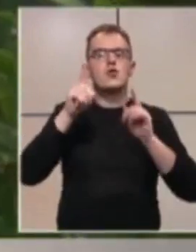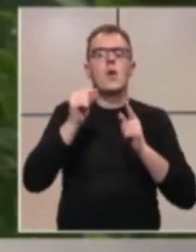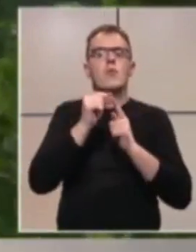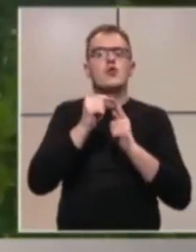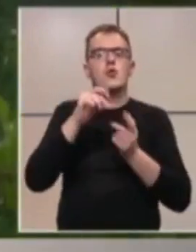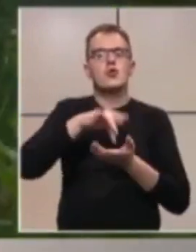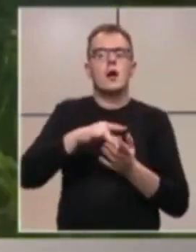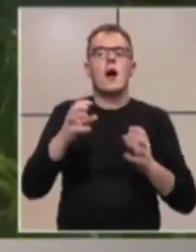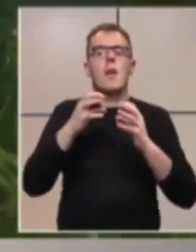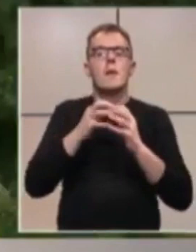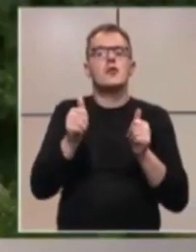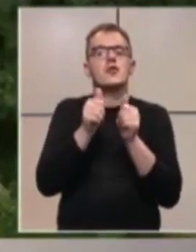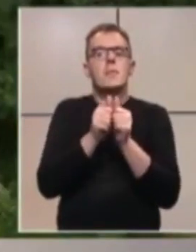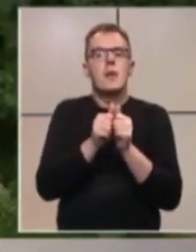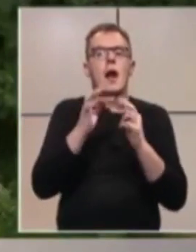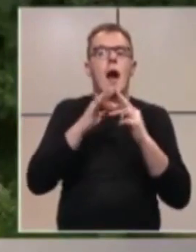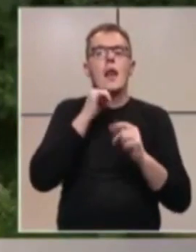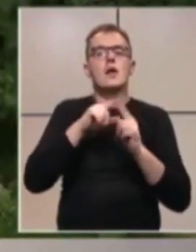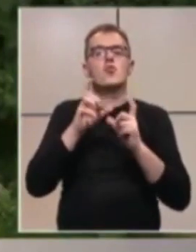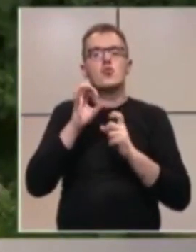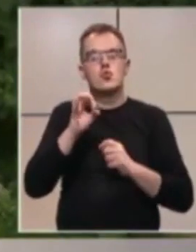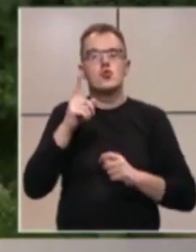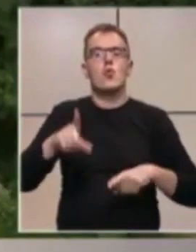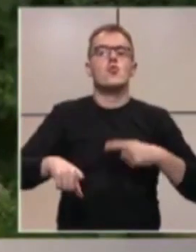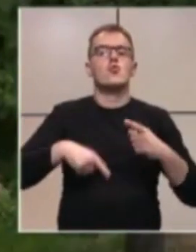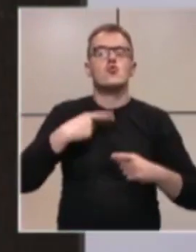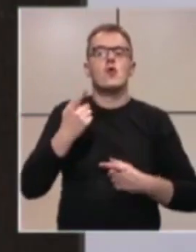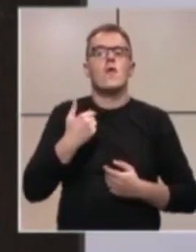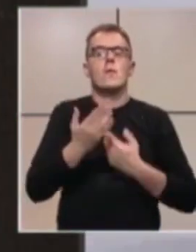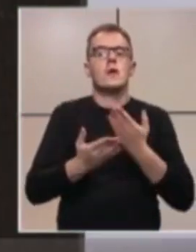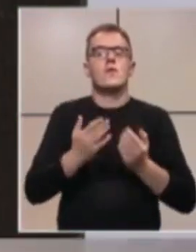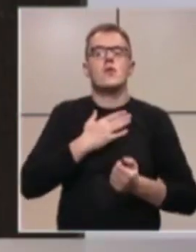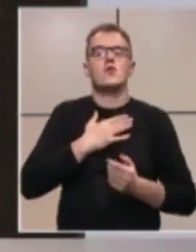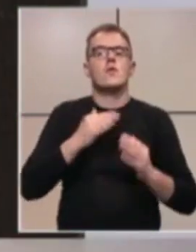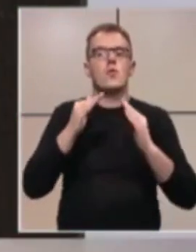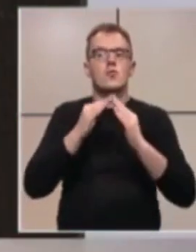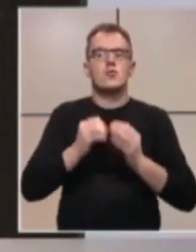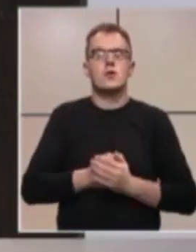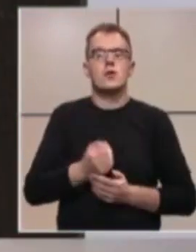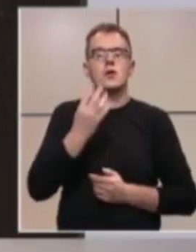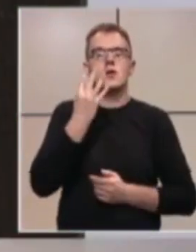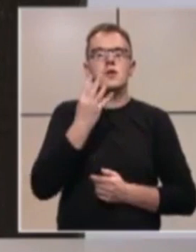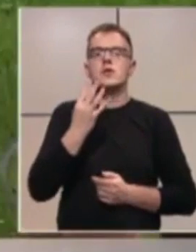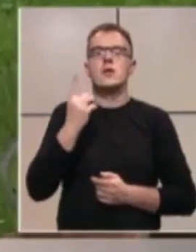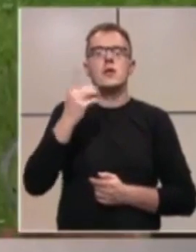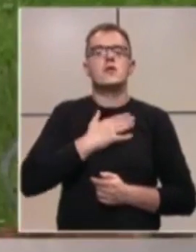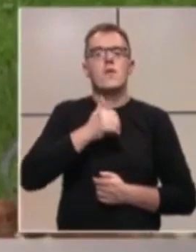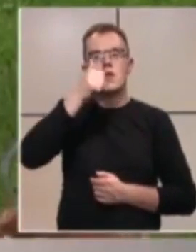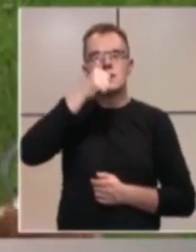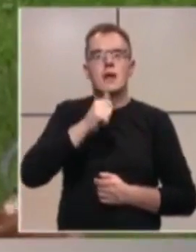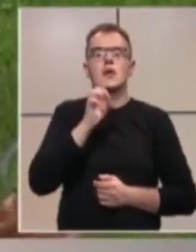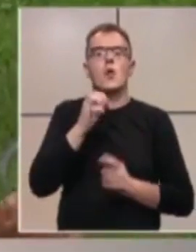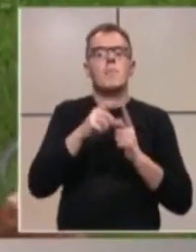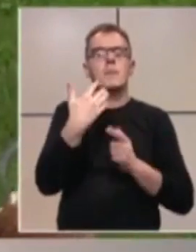kod Ođaka, pračni par Ana i Husa Topalović uživaju u Mirovini u svojoj vikendici. Čekajući svoj zlatni pir od